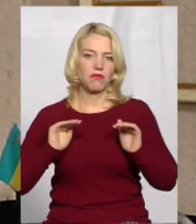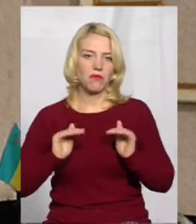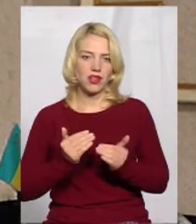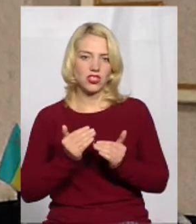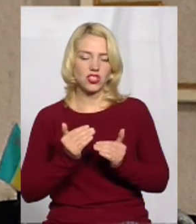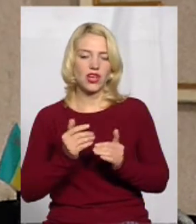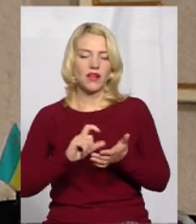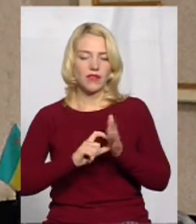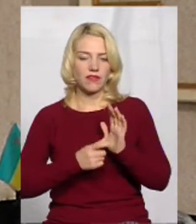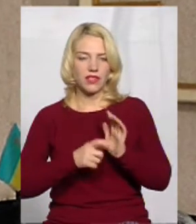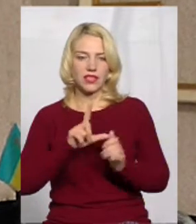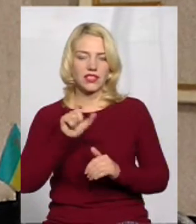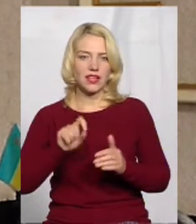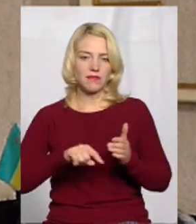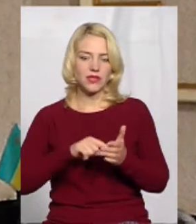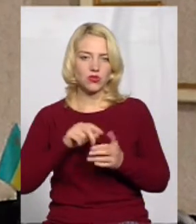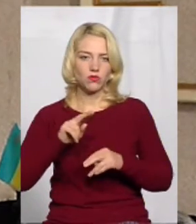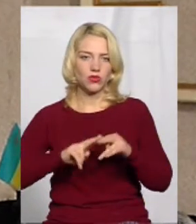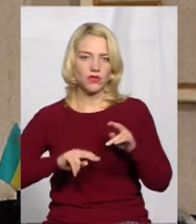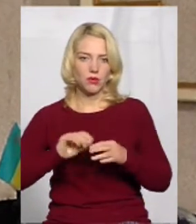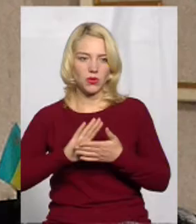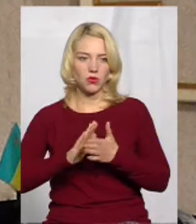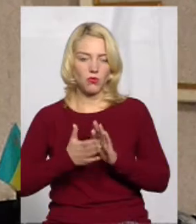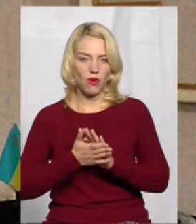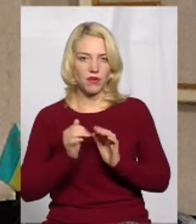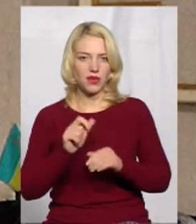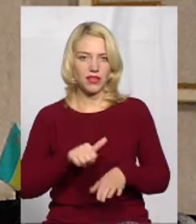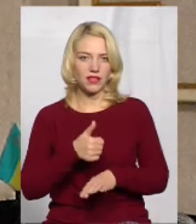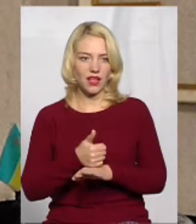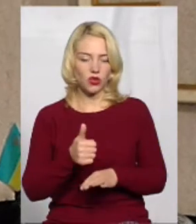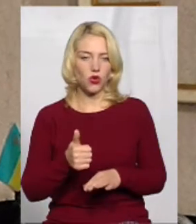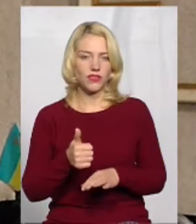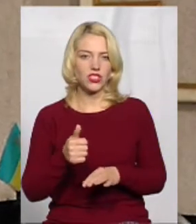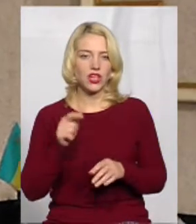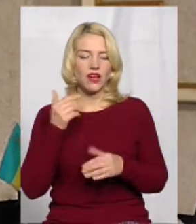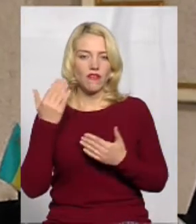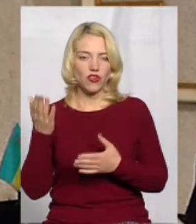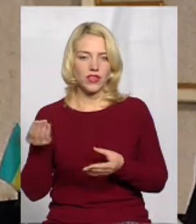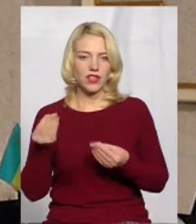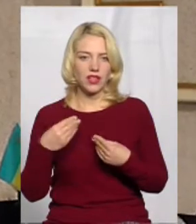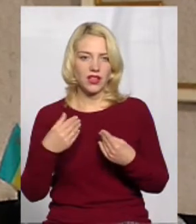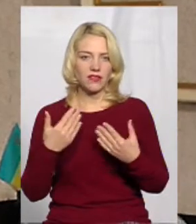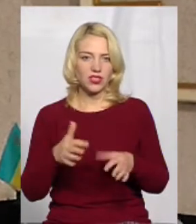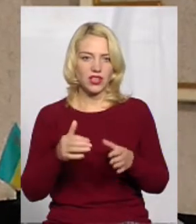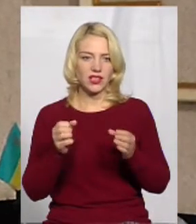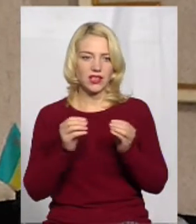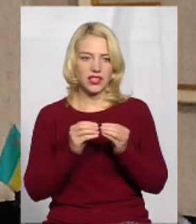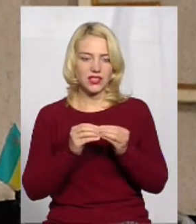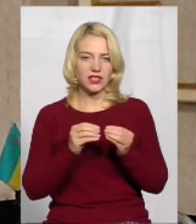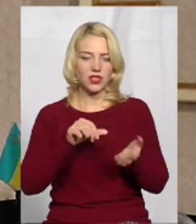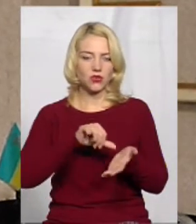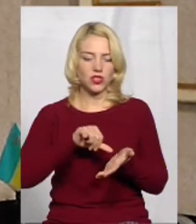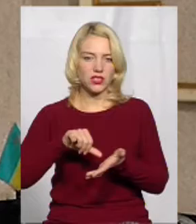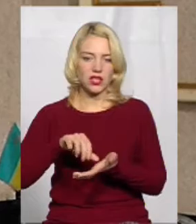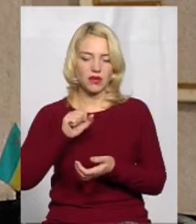умовами. І найголовніше, вони вже дали 10 квартир учасникам антитерористичної